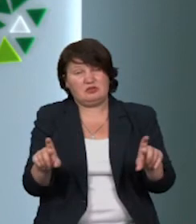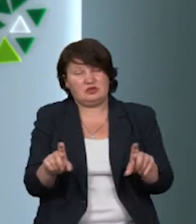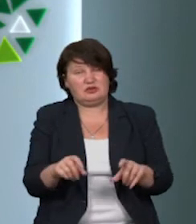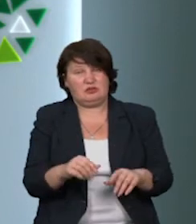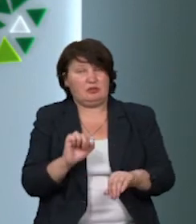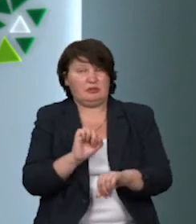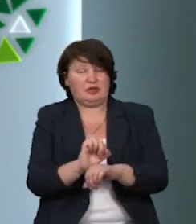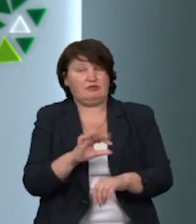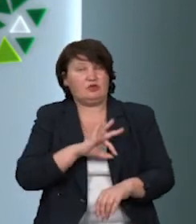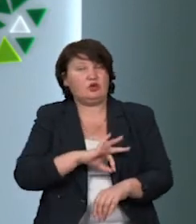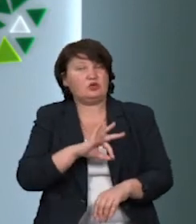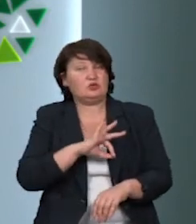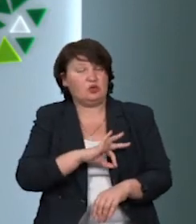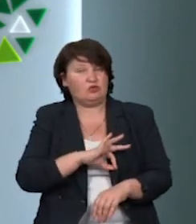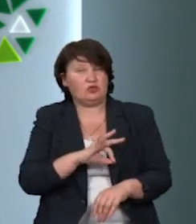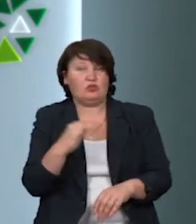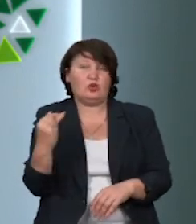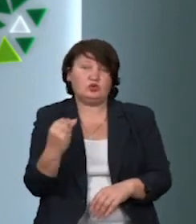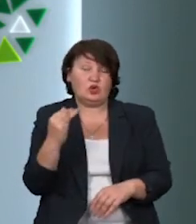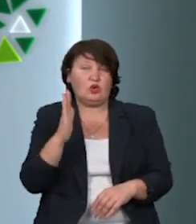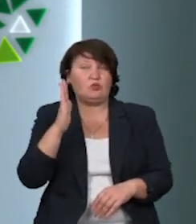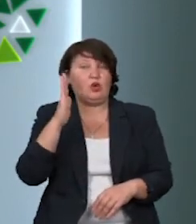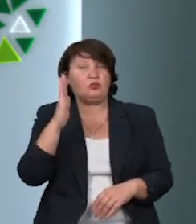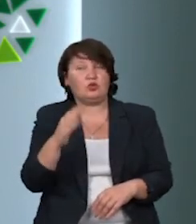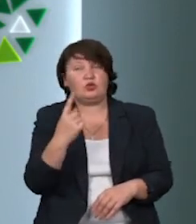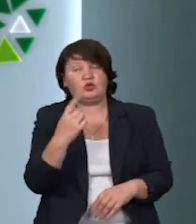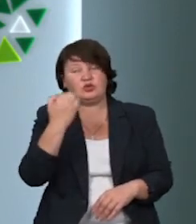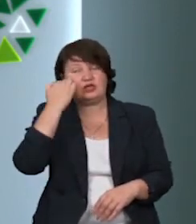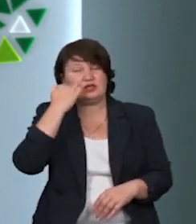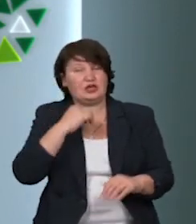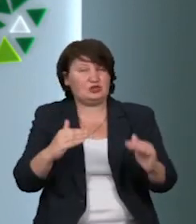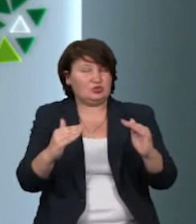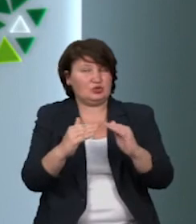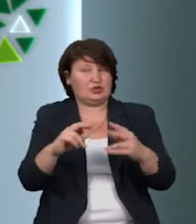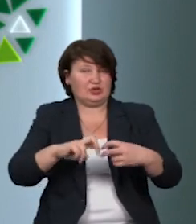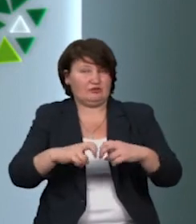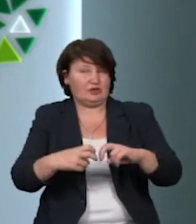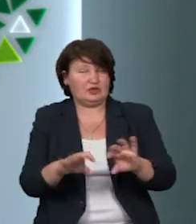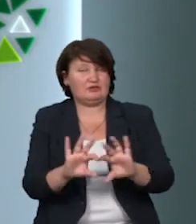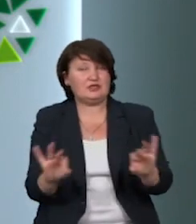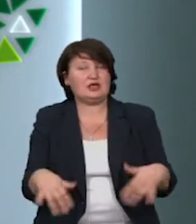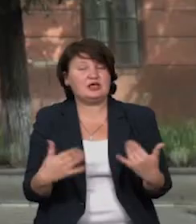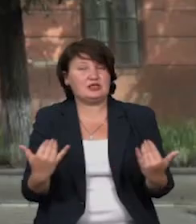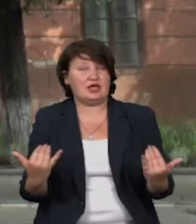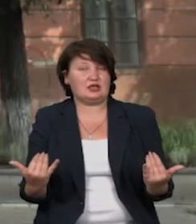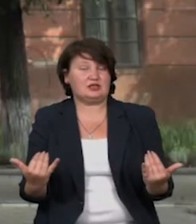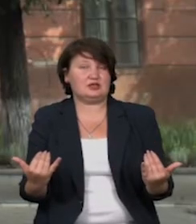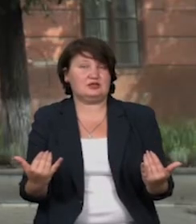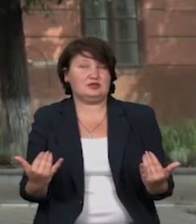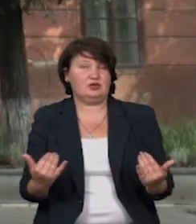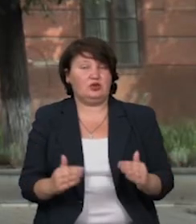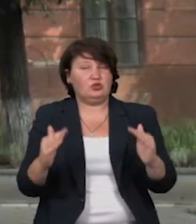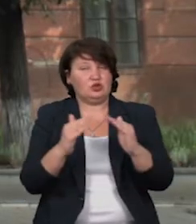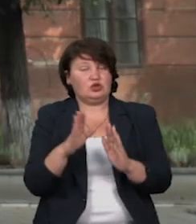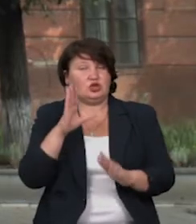призначенням. Про історію та майбутнє одного з найстаріших будинків Франківська. В сюжеті Ірина Андріїв. Будинок на вулиці